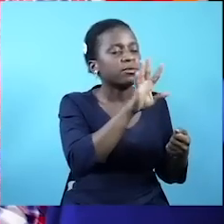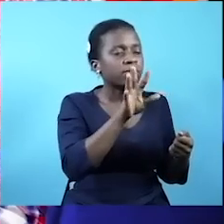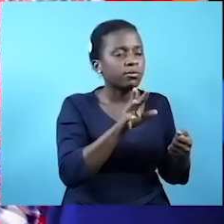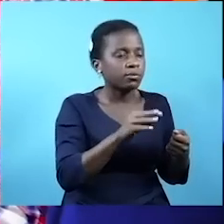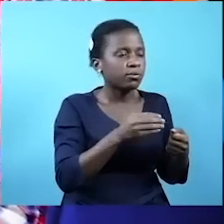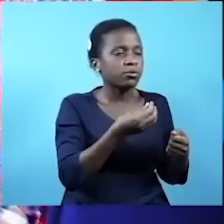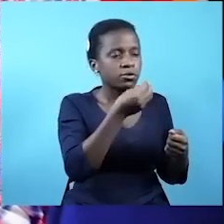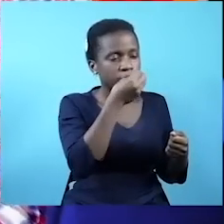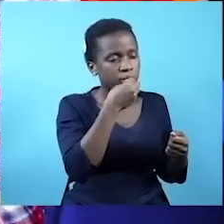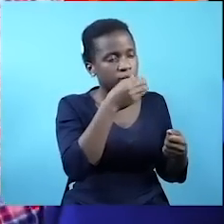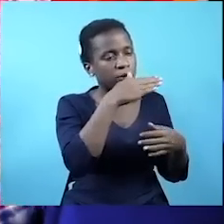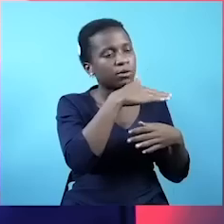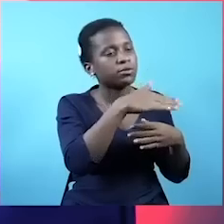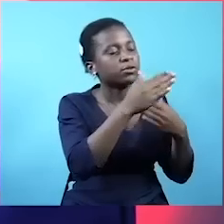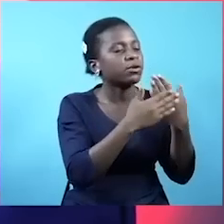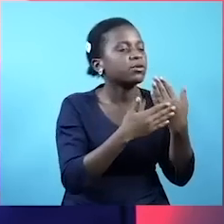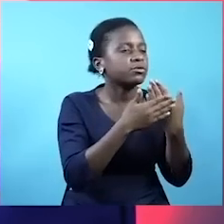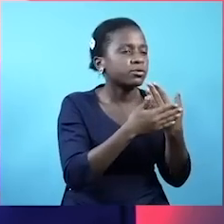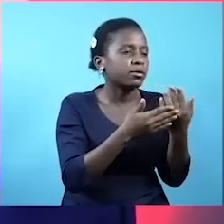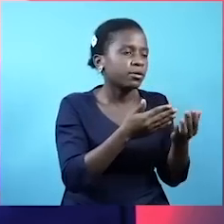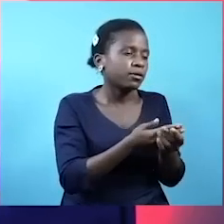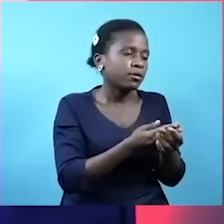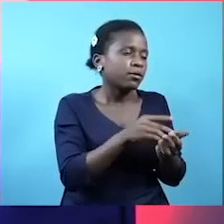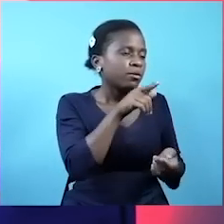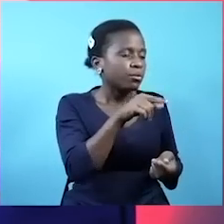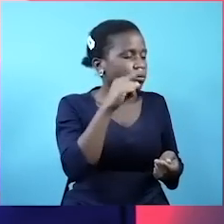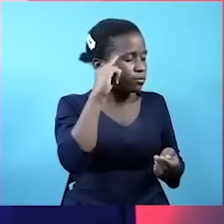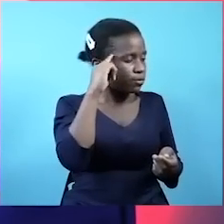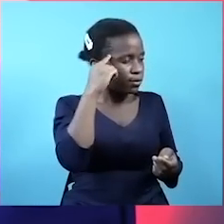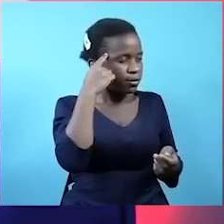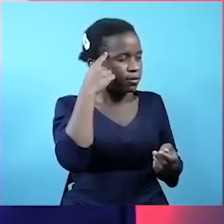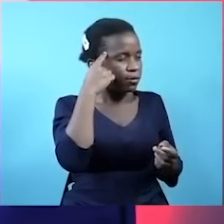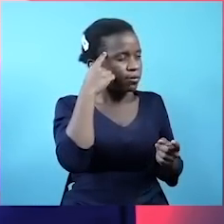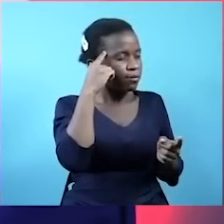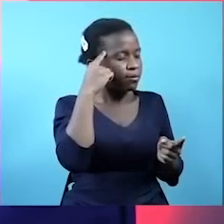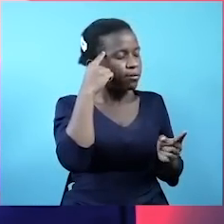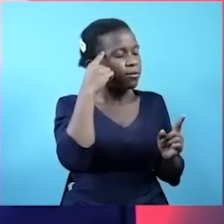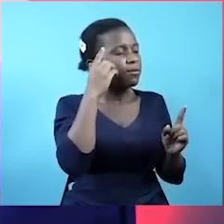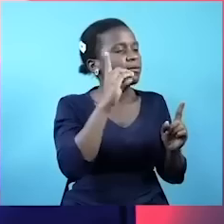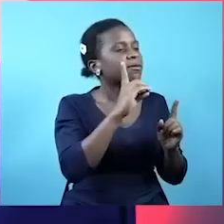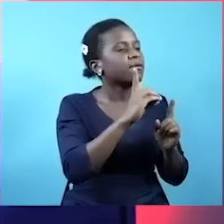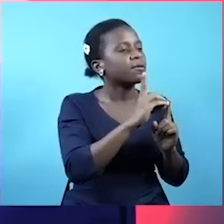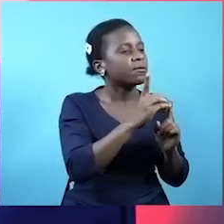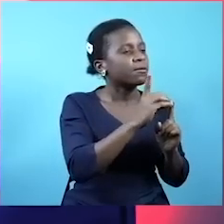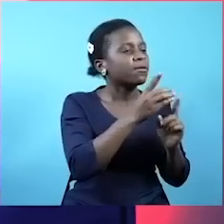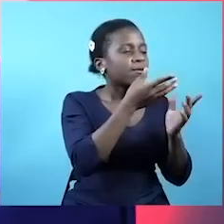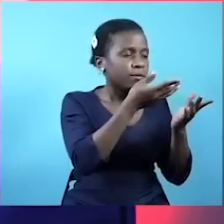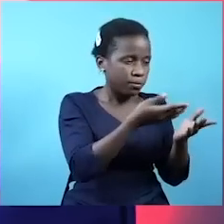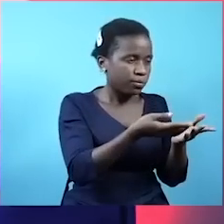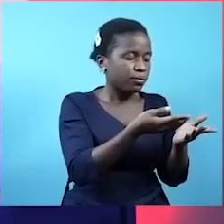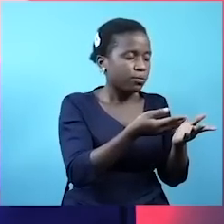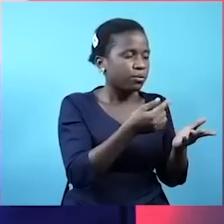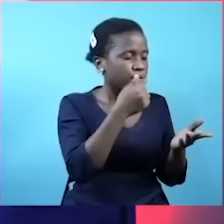chakutosha. Ebu imagine kwa mba. Nchi kama Pakistan mwaka jana. Ili eksporti mchere. Wa